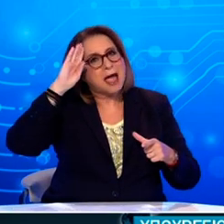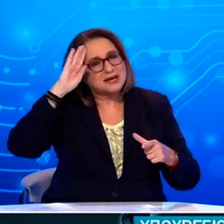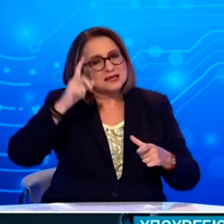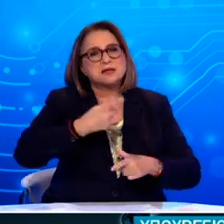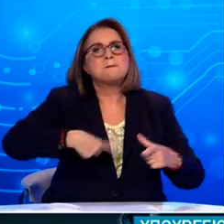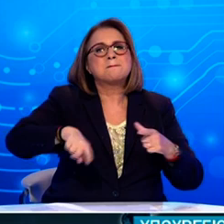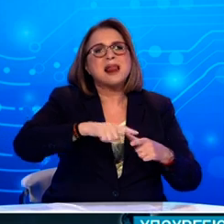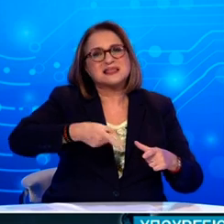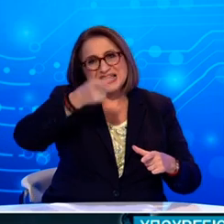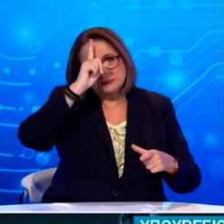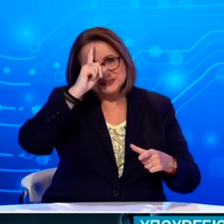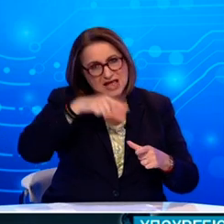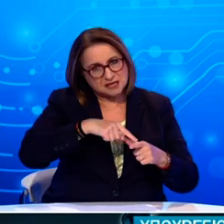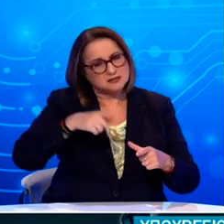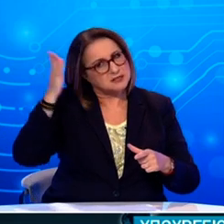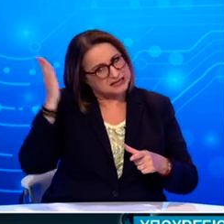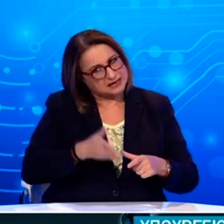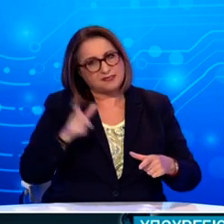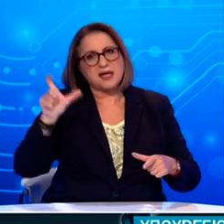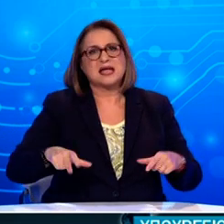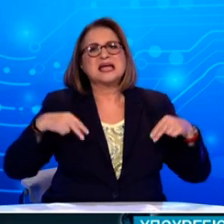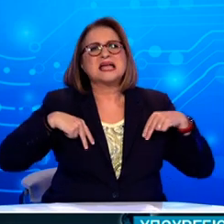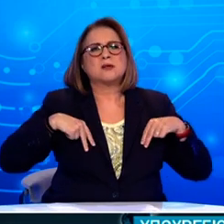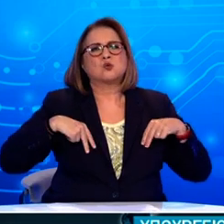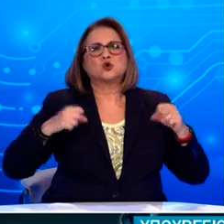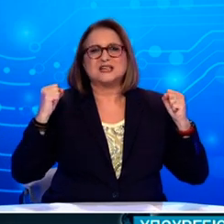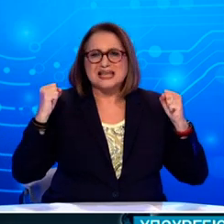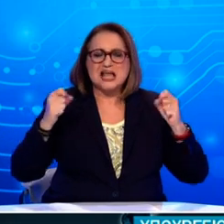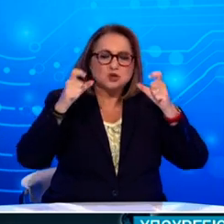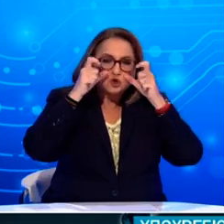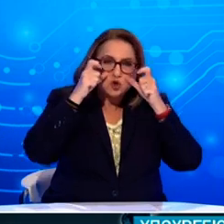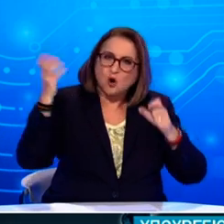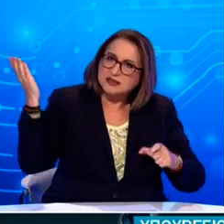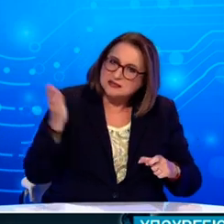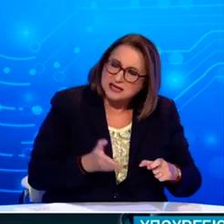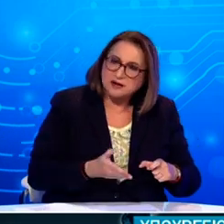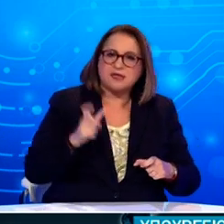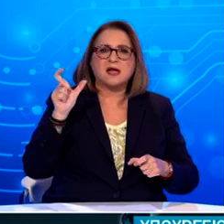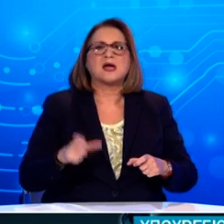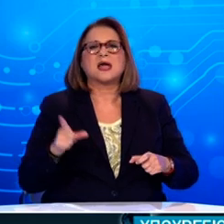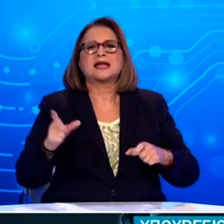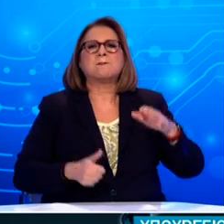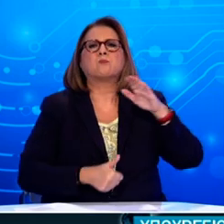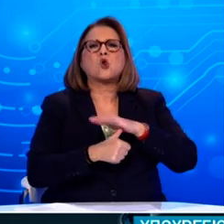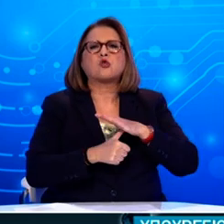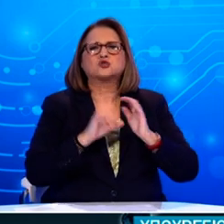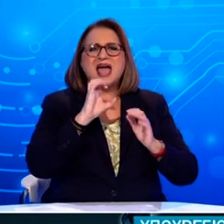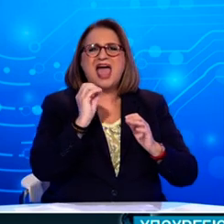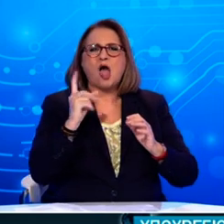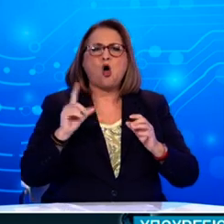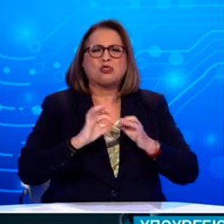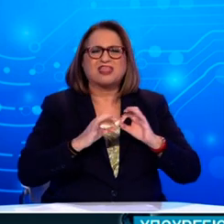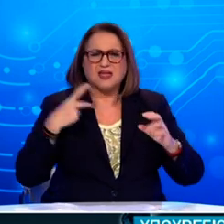παρεμβρεθεί και ο Υπουργός Βασίλειας Κυκίλιας και ο κ. Σιόδρας και ο κ. Αρκουμανέας. Εκτελέστηκαν λοιπόν σε όλες αυτές τις περιοχές